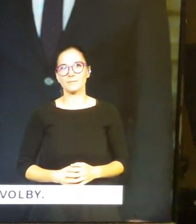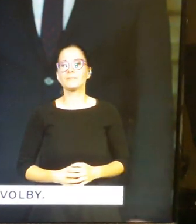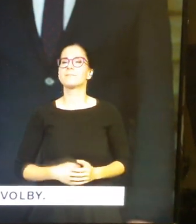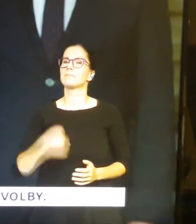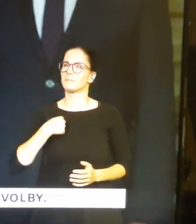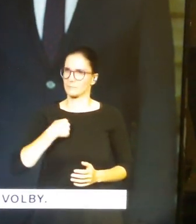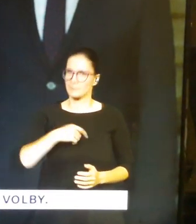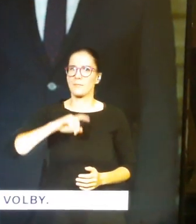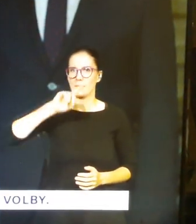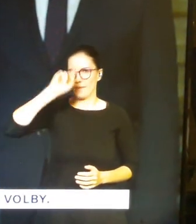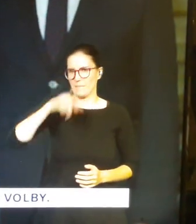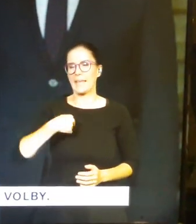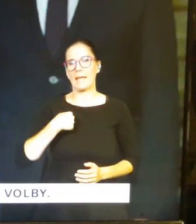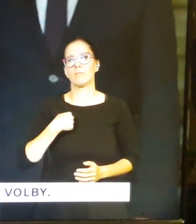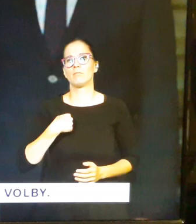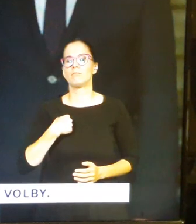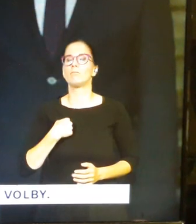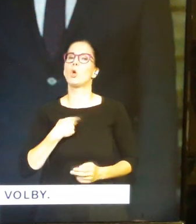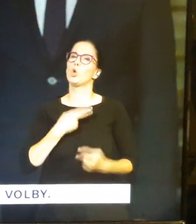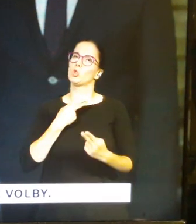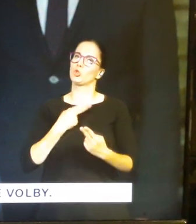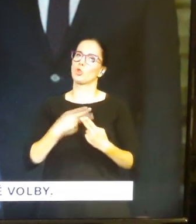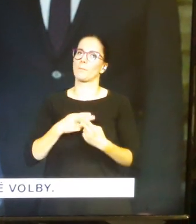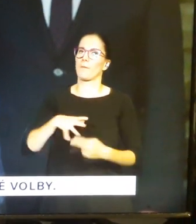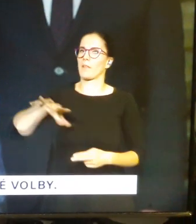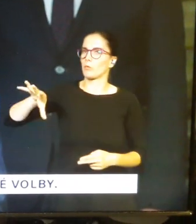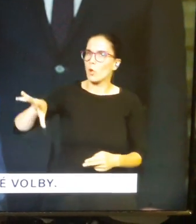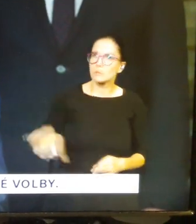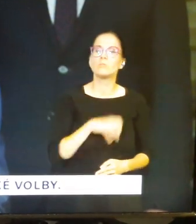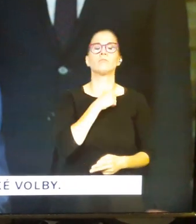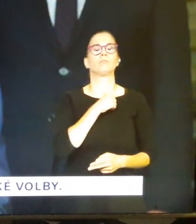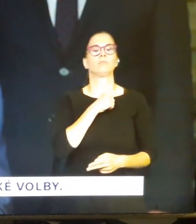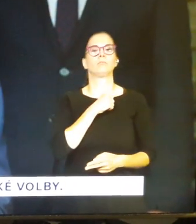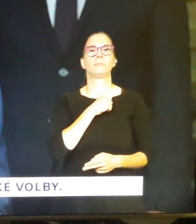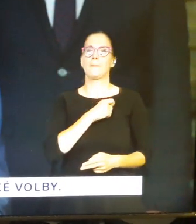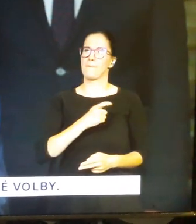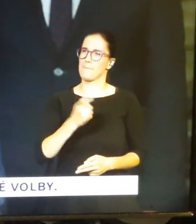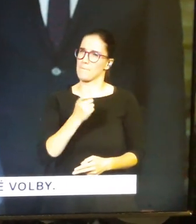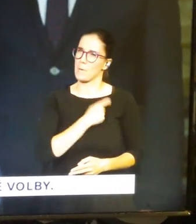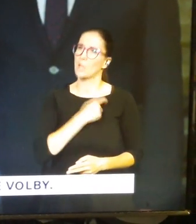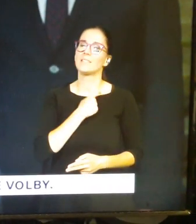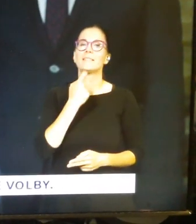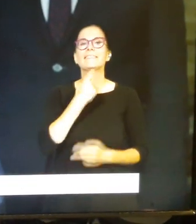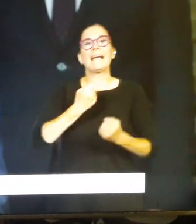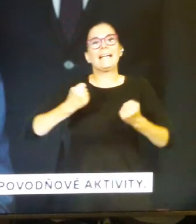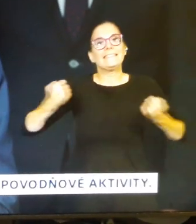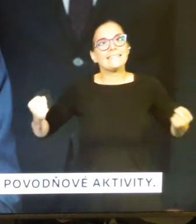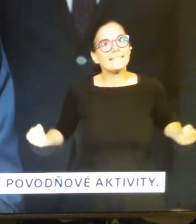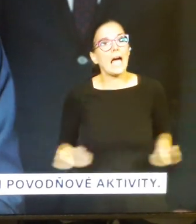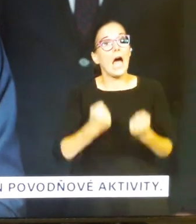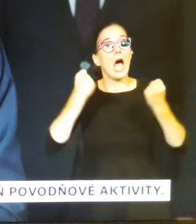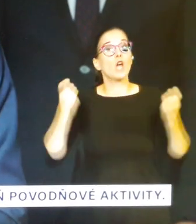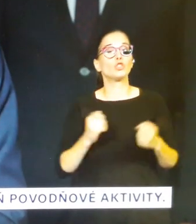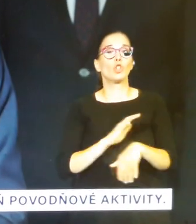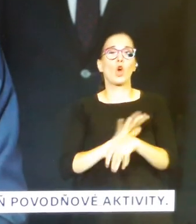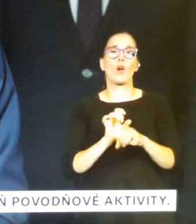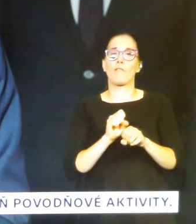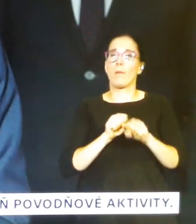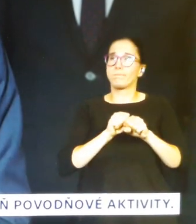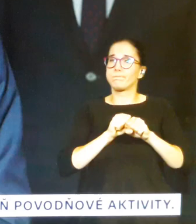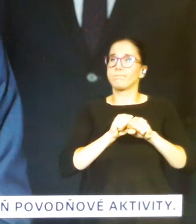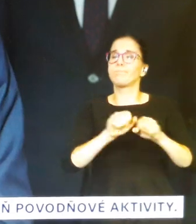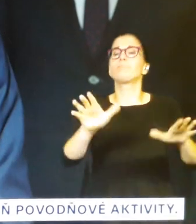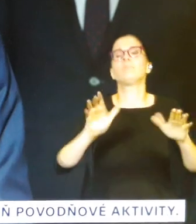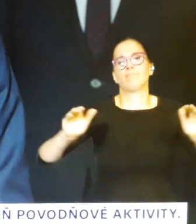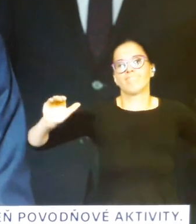plným vědomím jsem na sebe přijal zodpovědnost za to, že udělám maximum pro to, abych zabránil exkluzenímu šíření